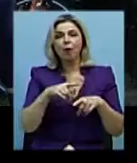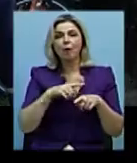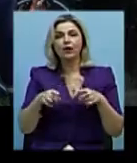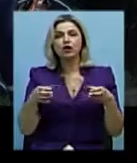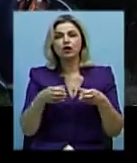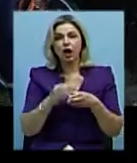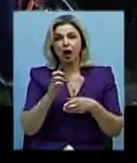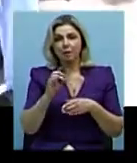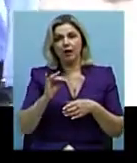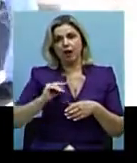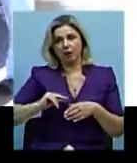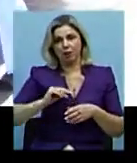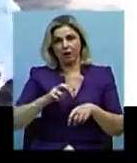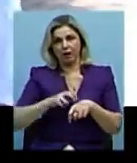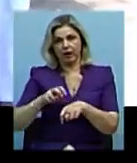та працюють лікарі.